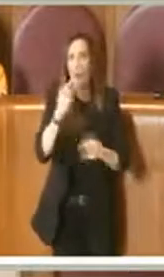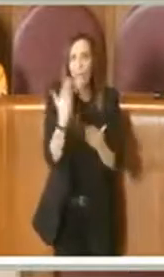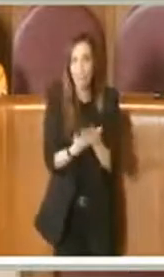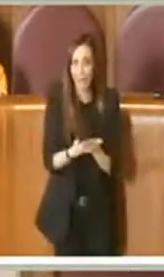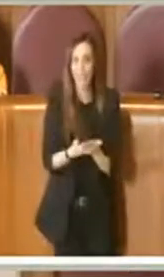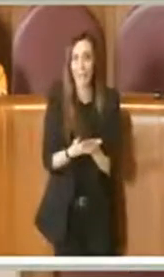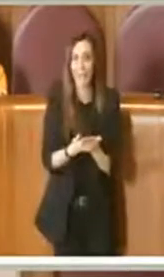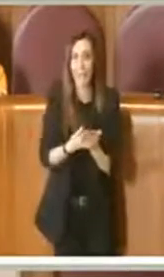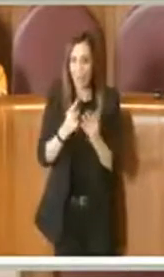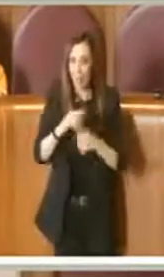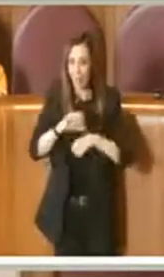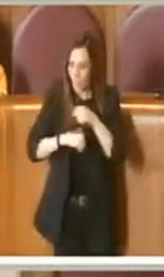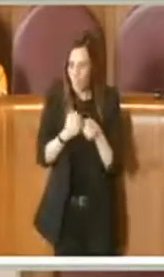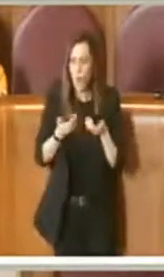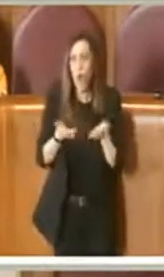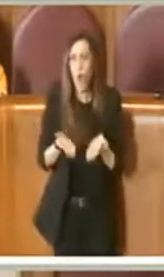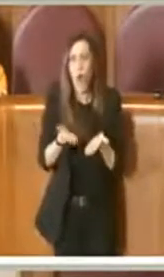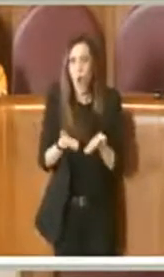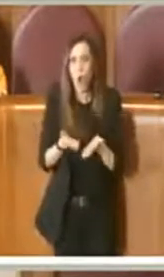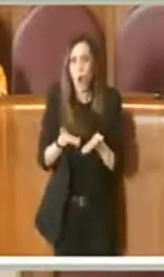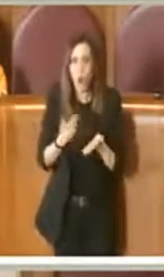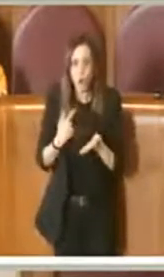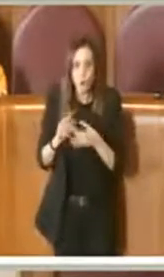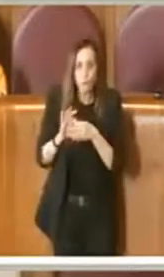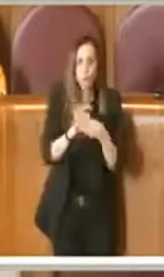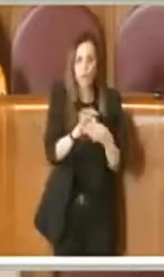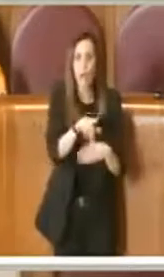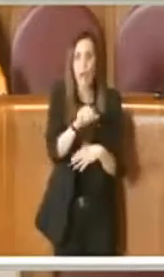facendo proprio con ATAC.